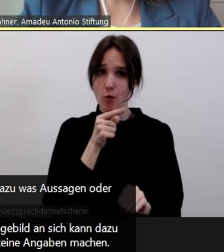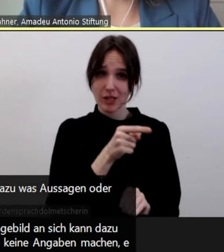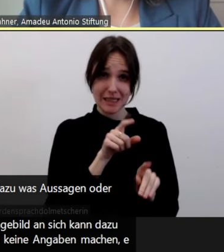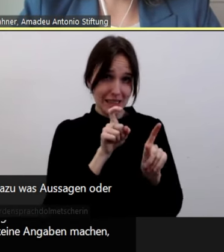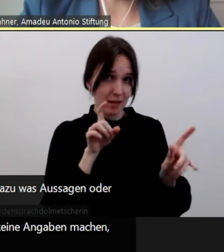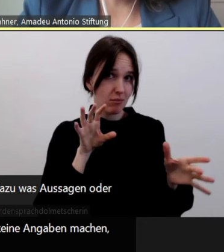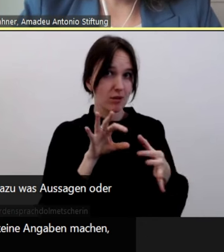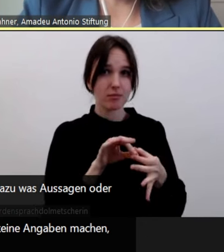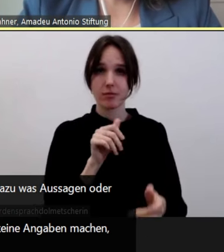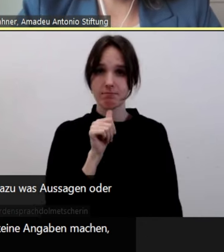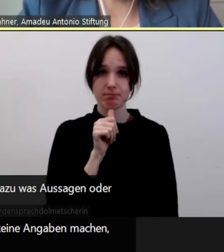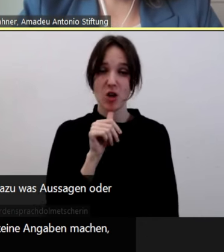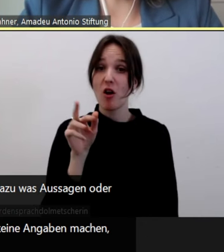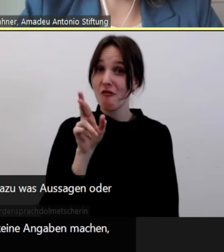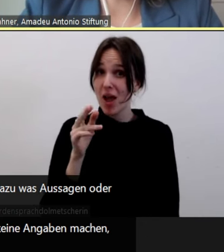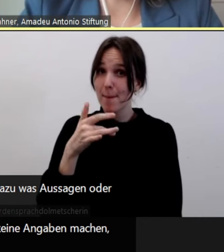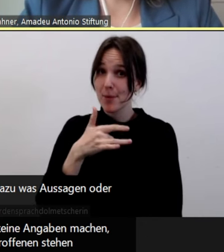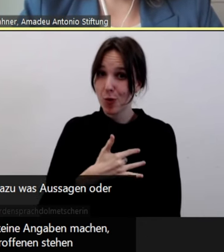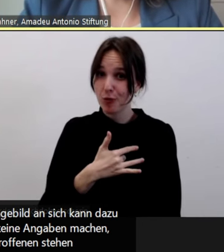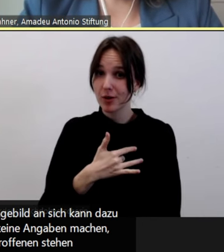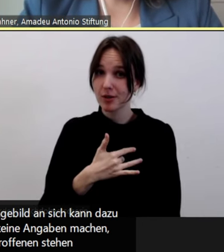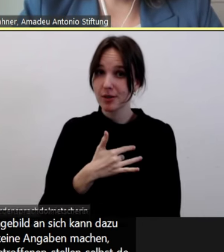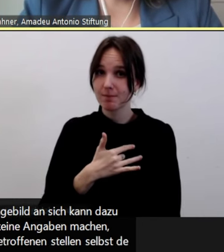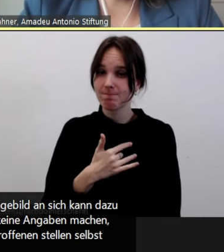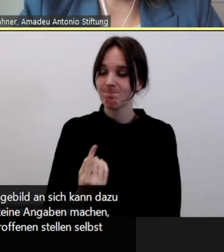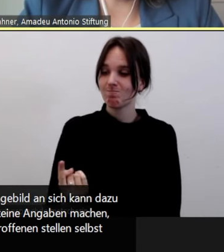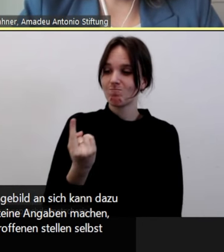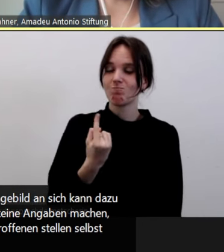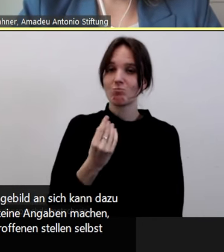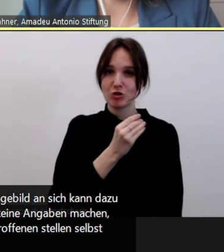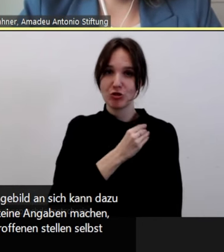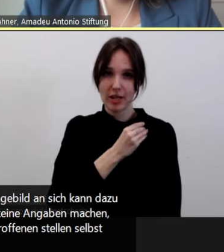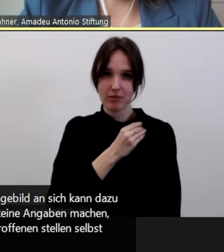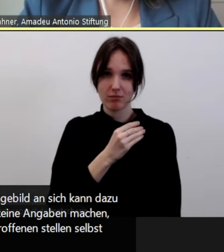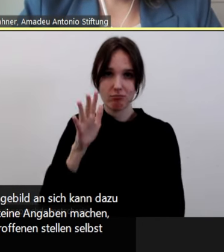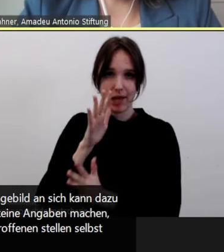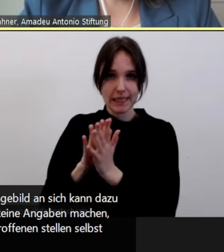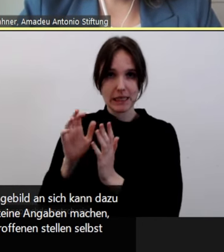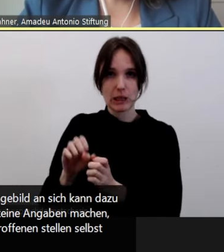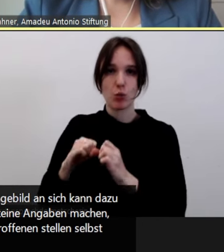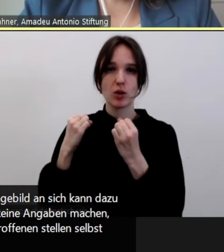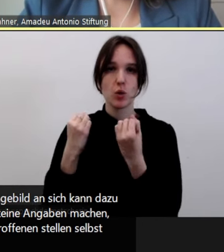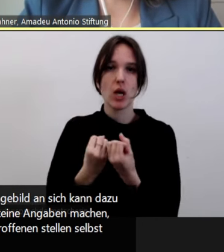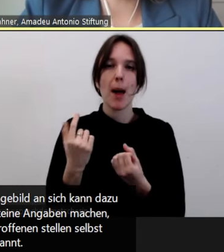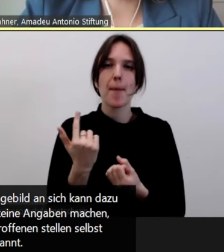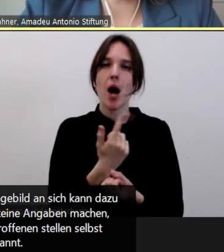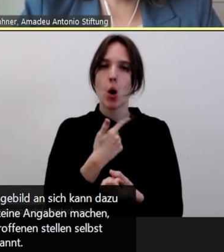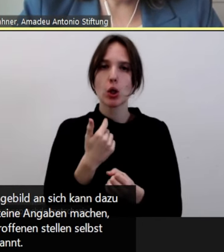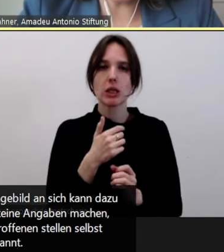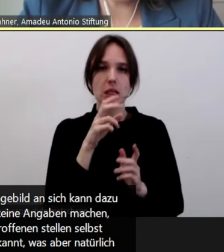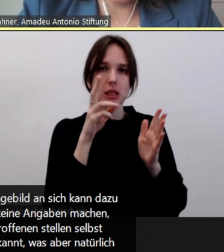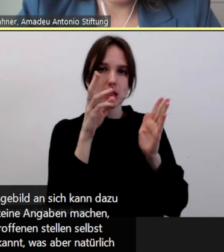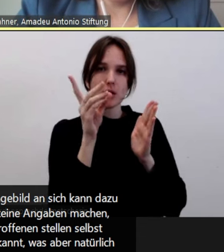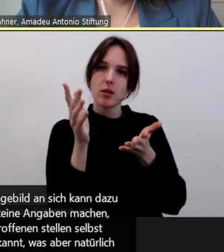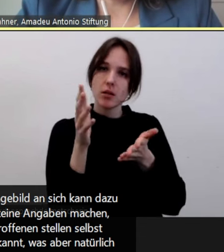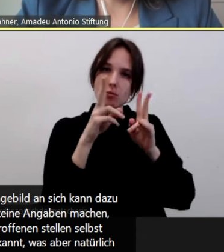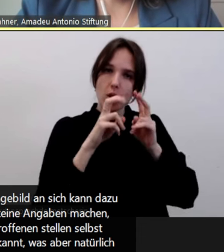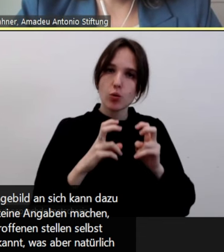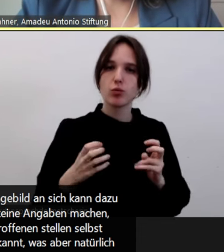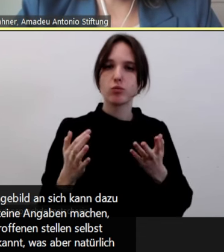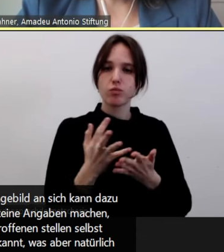denn, diejenigen, die es melden, die Betroffenen stellen selbst den Kontext her. Ansonsten ist mir jetzt erst mal nicht bekannt. Was aber natürlich